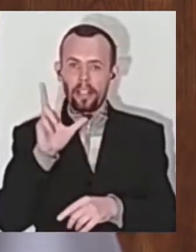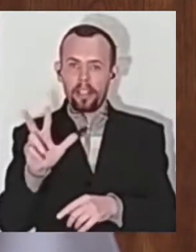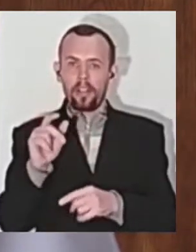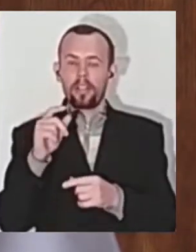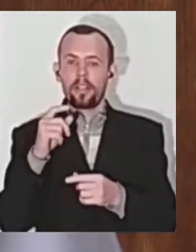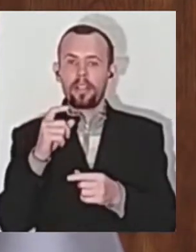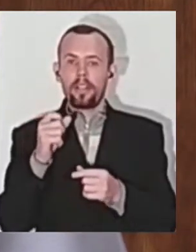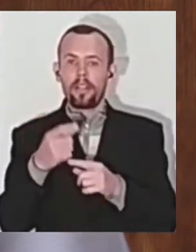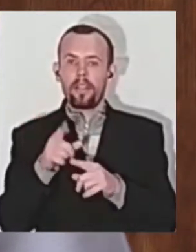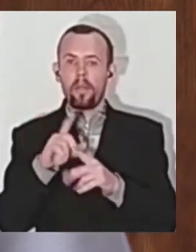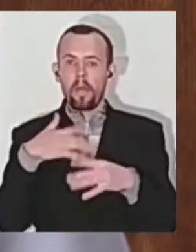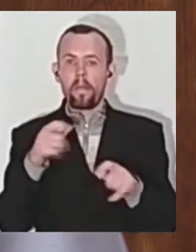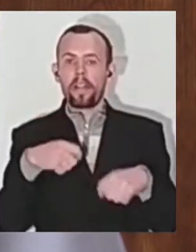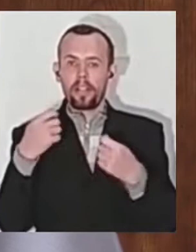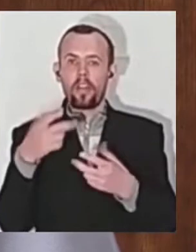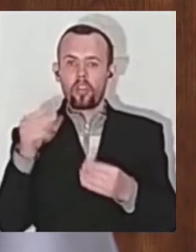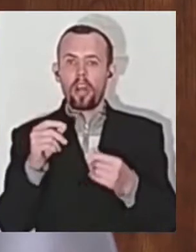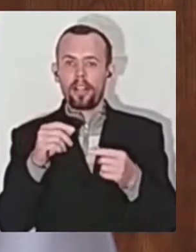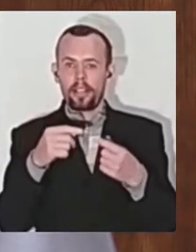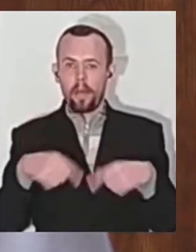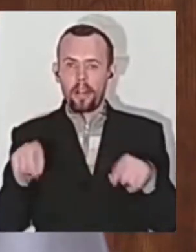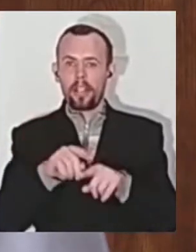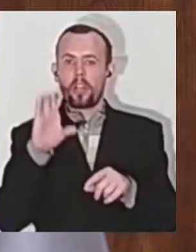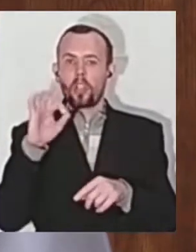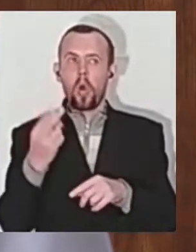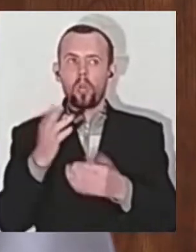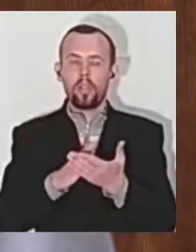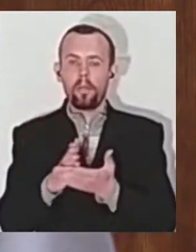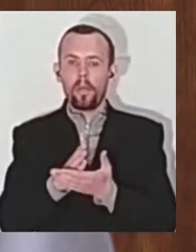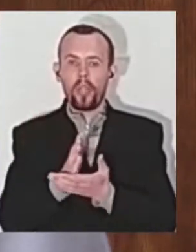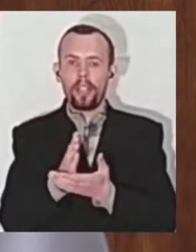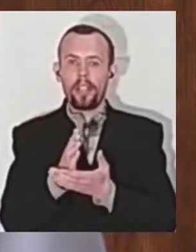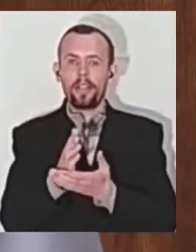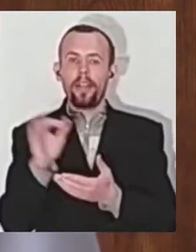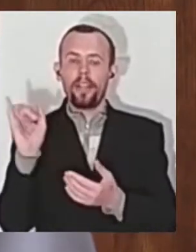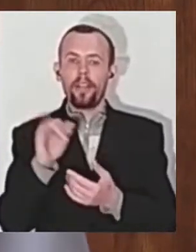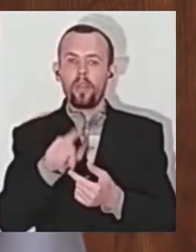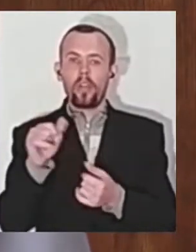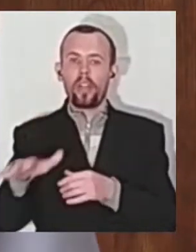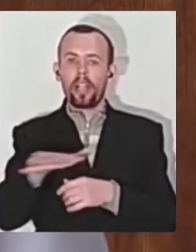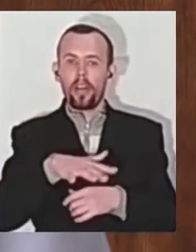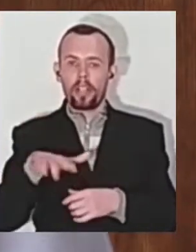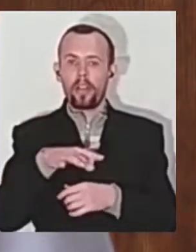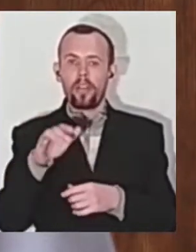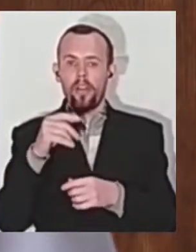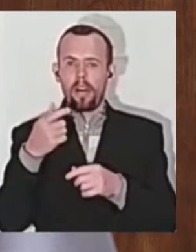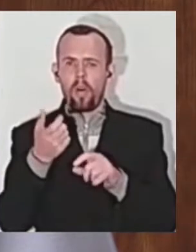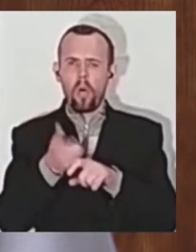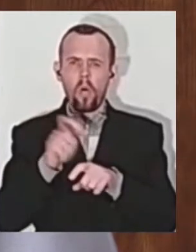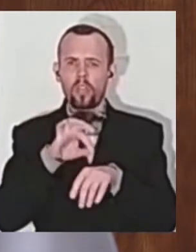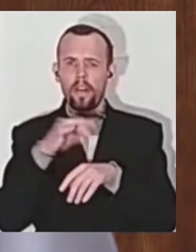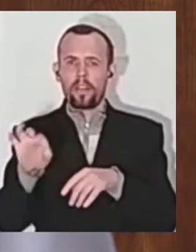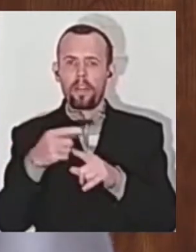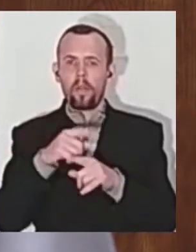передали її вже департаменту соціальної політики. З тієї території гострі хворі заберуться в центр психічного